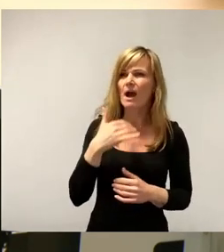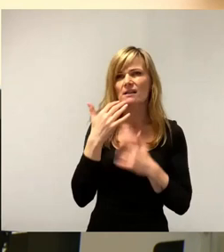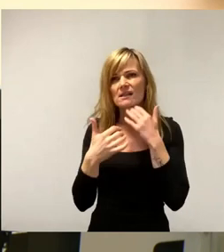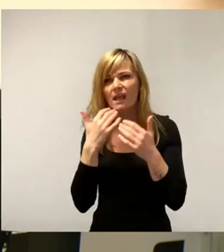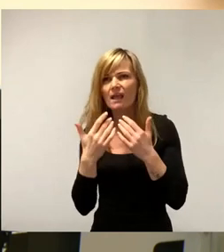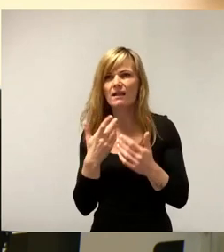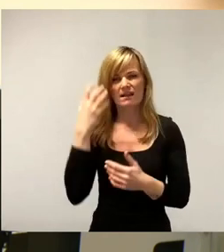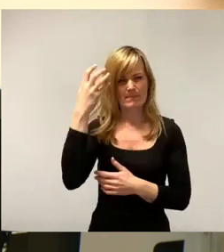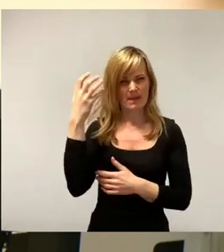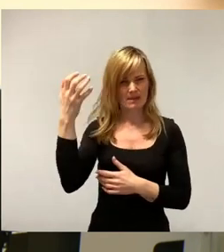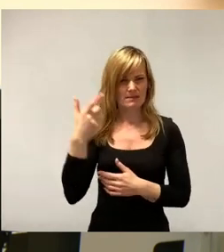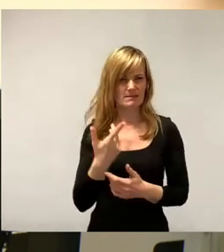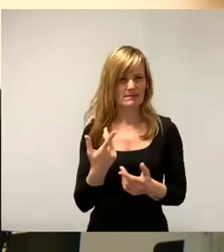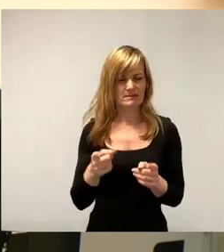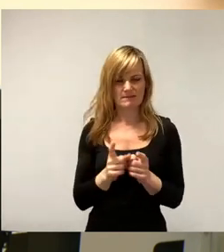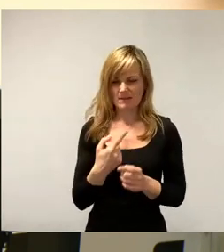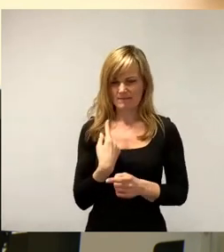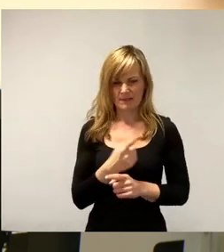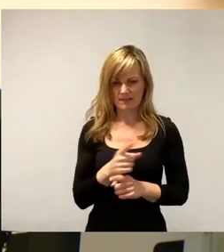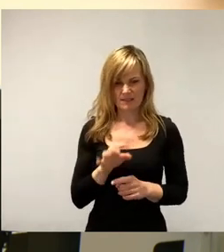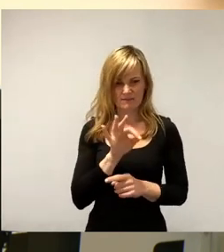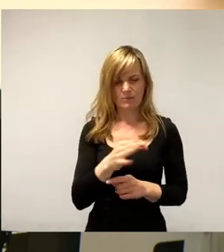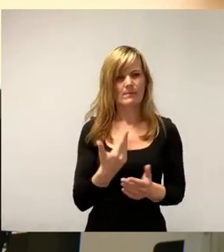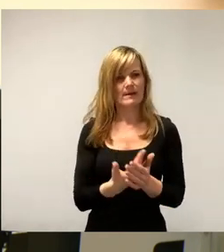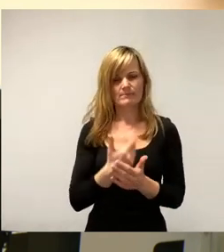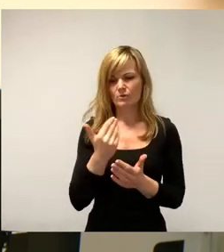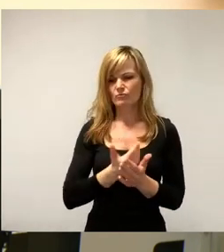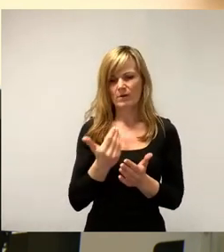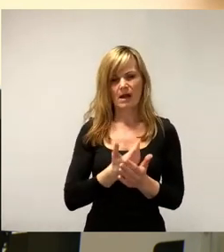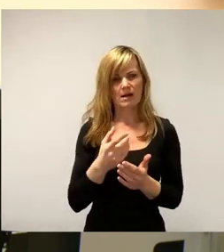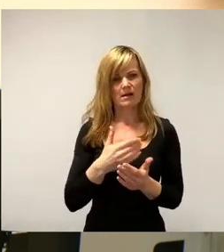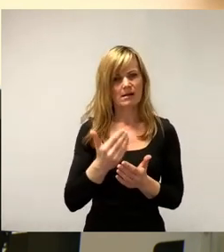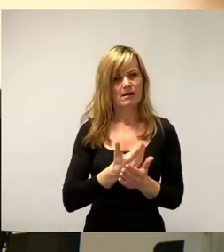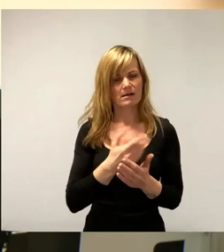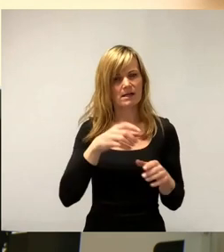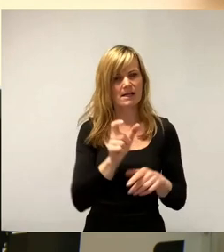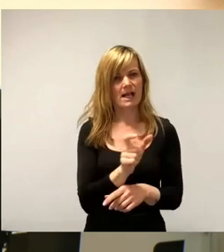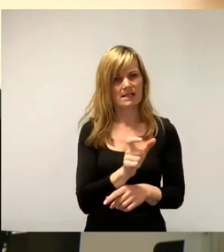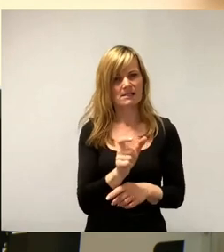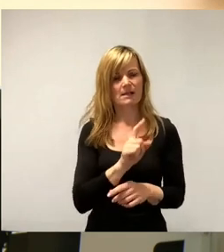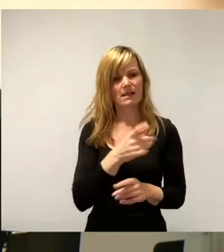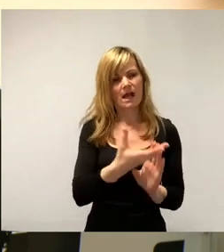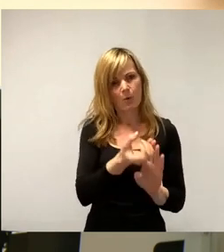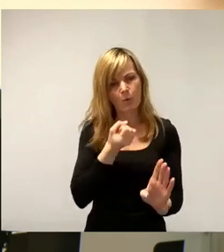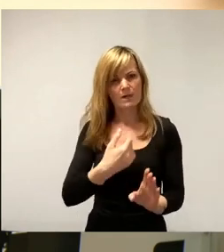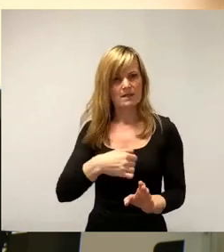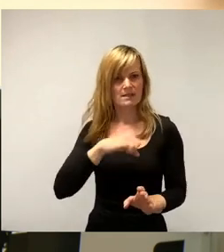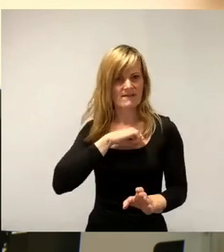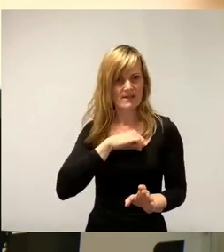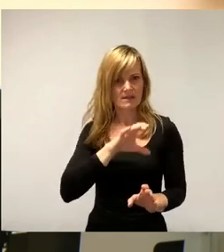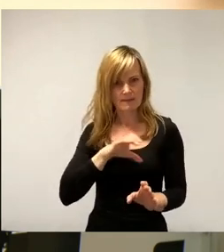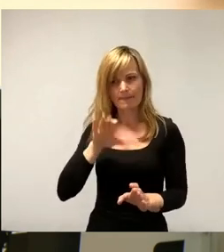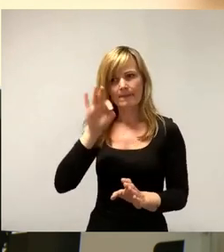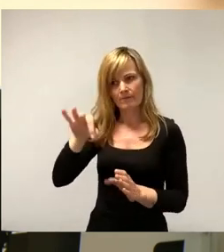eingesetzt, dass zum Beispiel aus der Sparkasse auch Gewinne für die Stadt genutzt werden. hast du, genau, die Stadt,